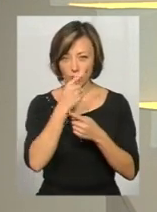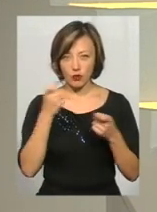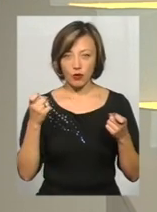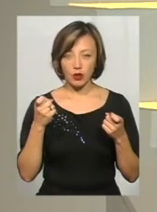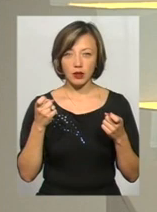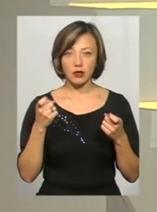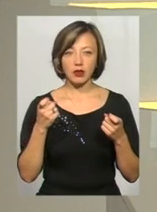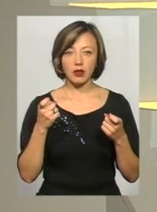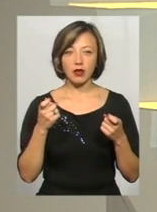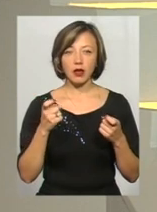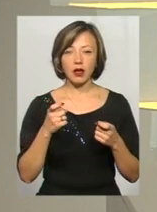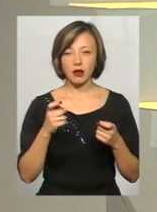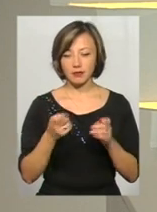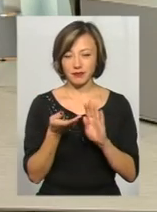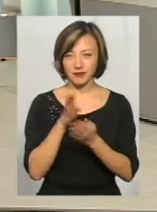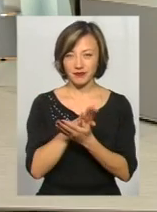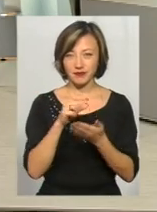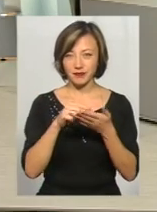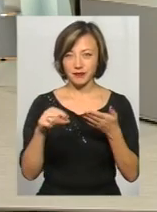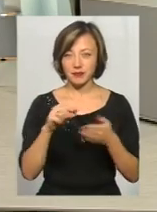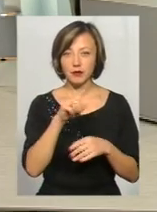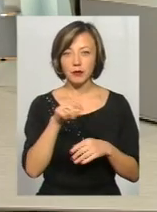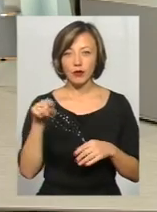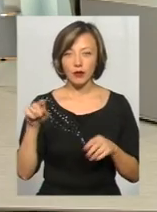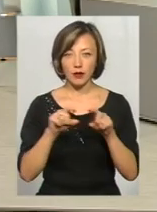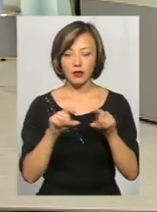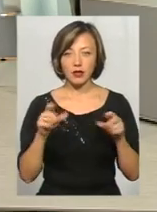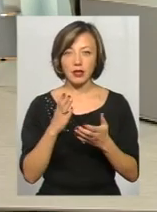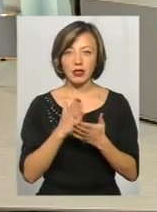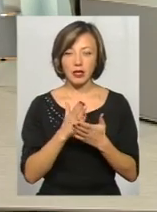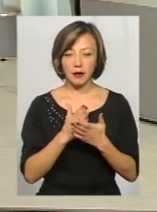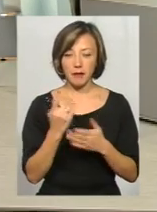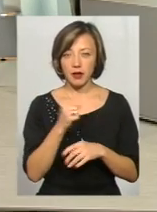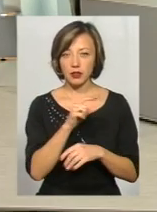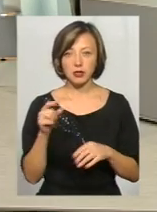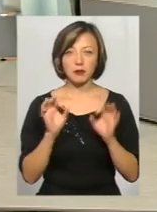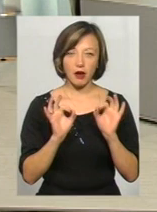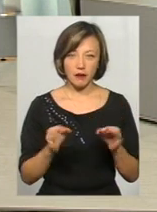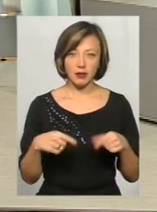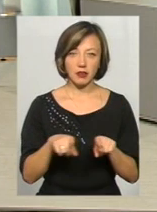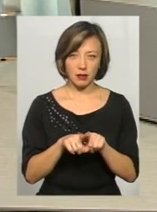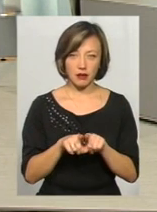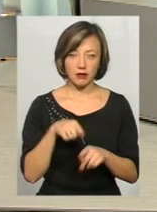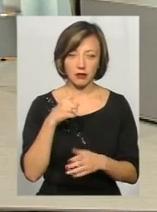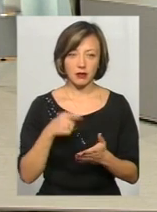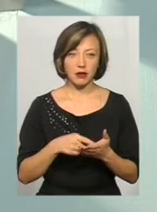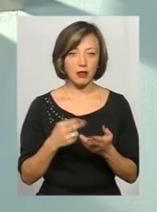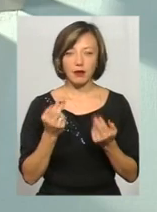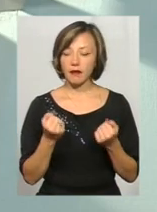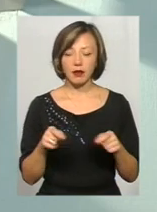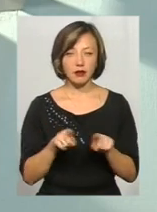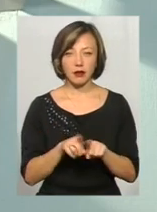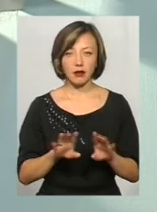лише CV-код, так, позаду картки, а навіть цифр, який номер, який є на передній панелі. Чи це справді так? Не так.